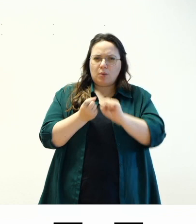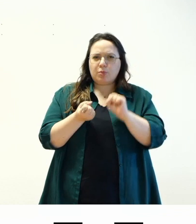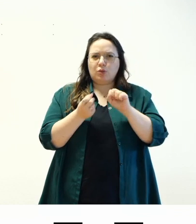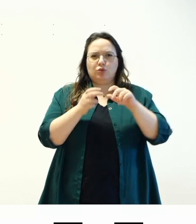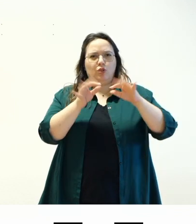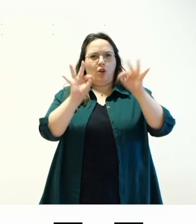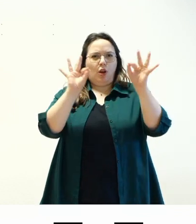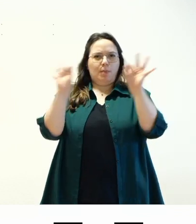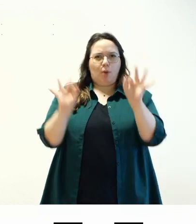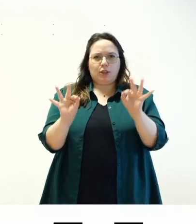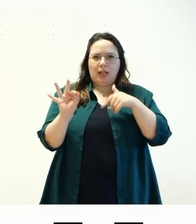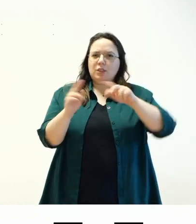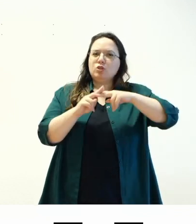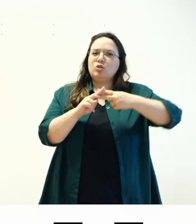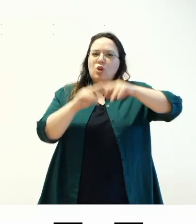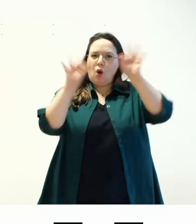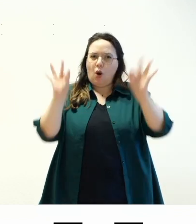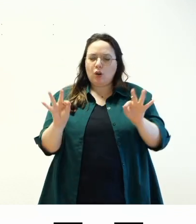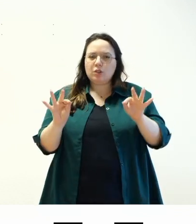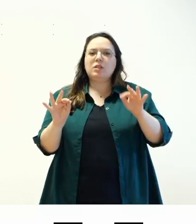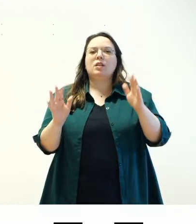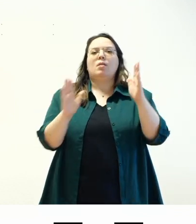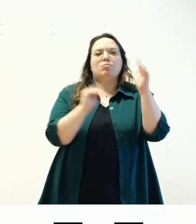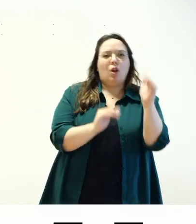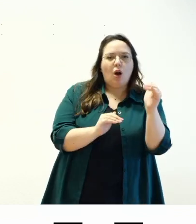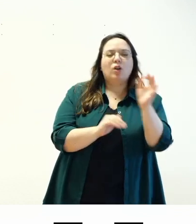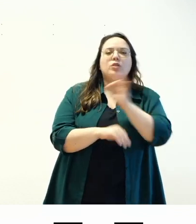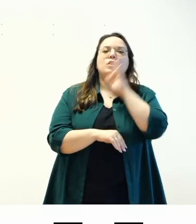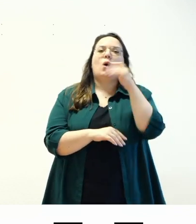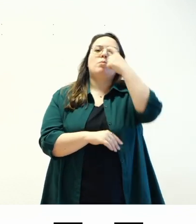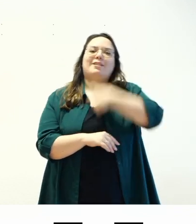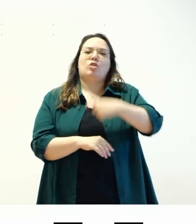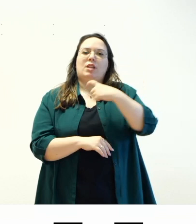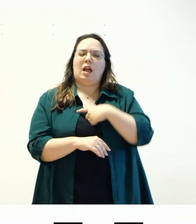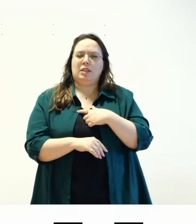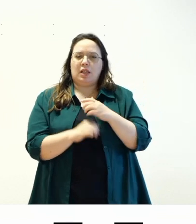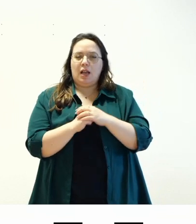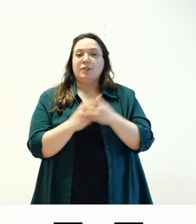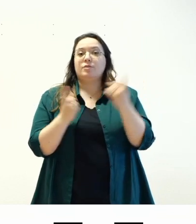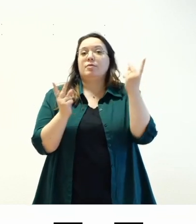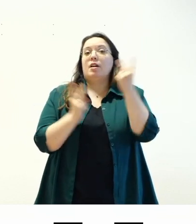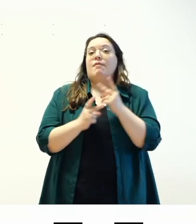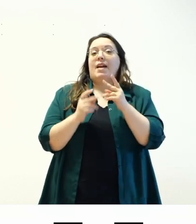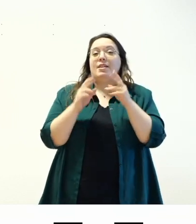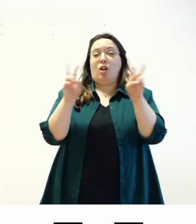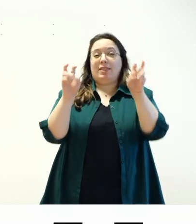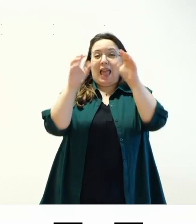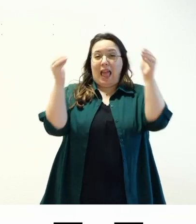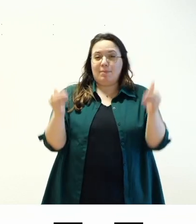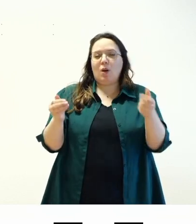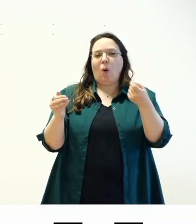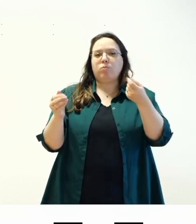utilizzando l'editor a blocchi oppure utilizzando le funzionalità di personalizza in realtà questi temi stanno un po' andando a morire perché